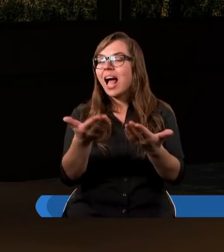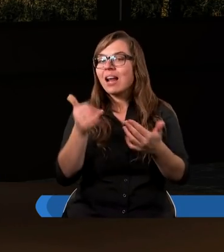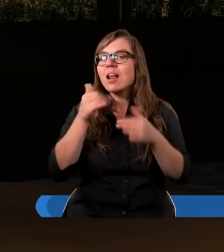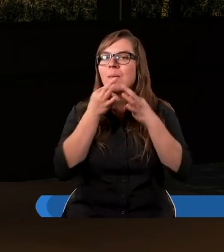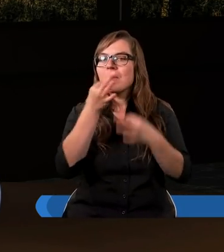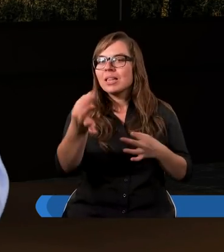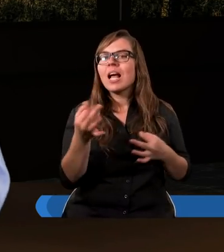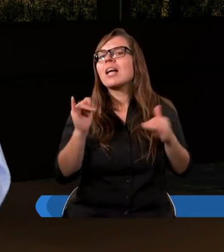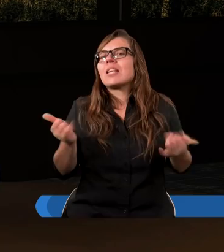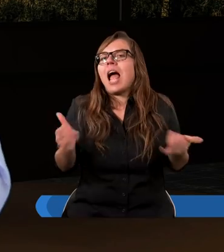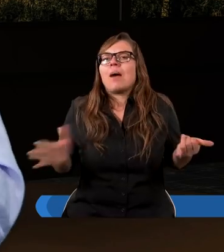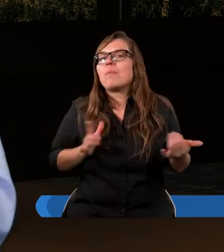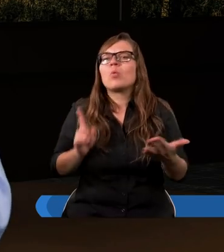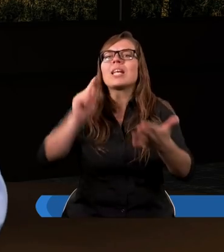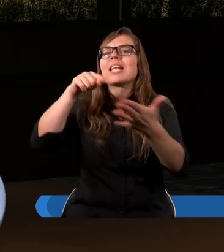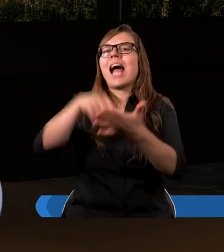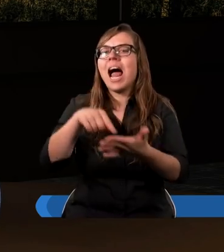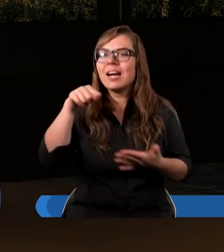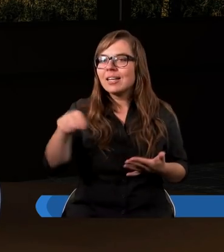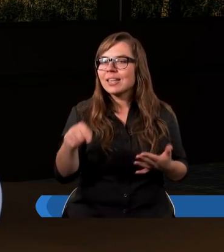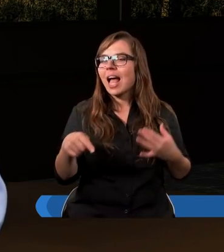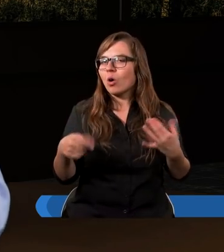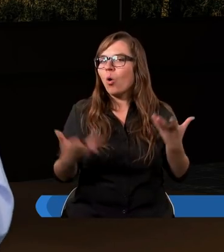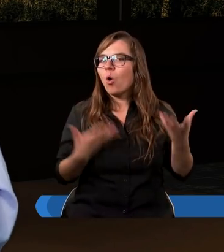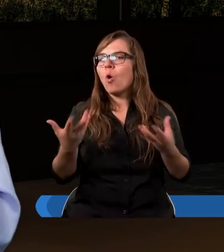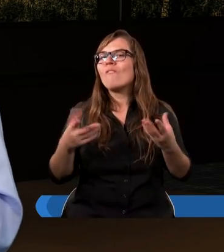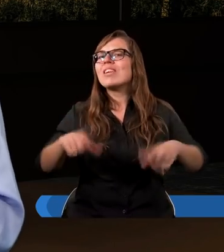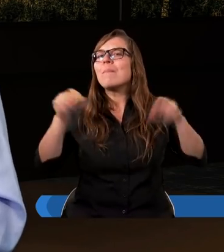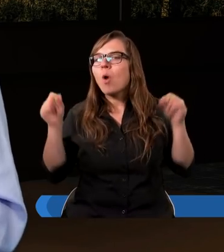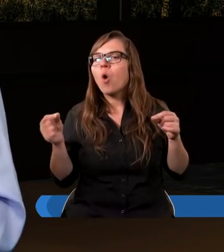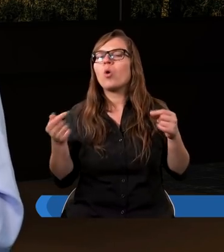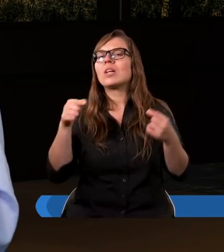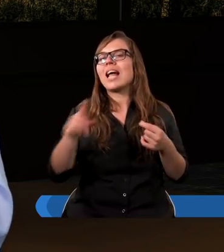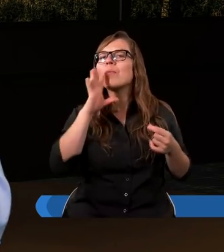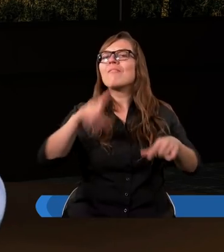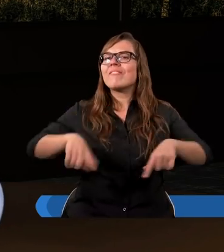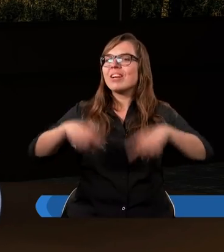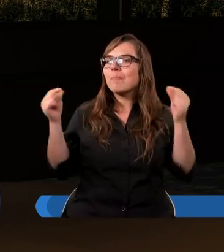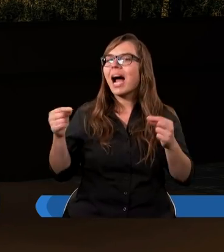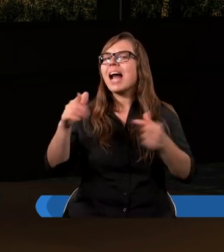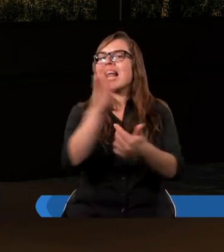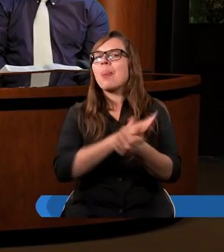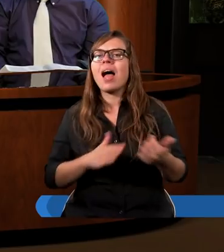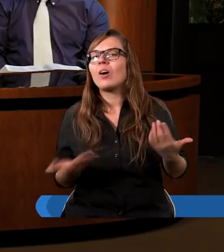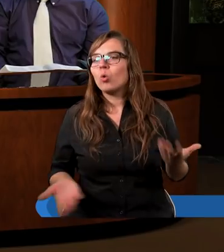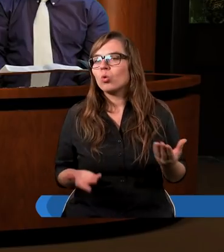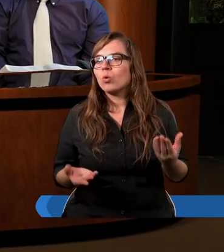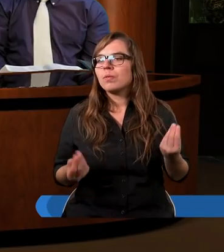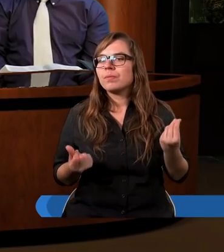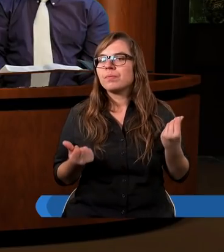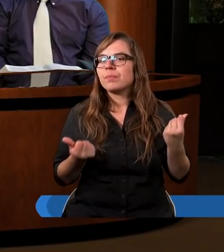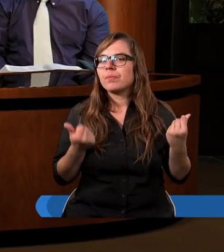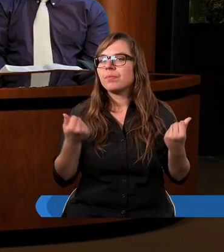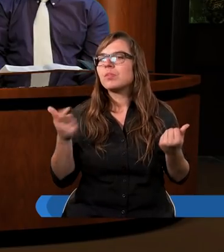jaki był cel tego wyboru, tego wybrania tego narodu. Kim oni